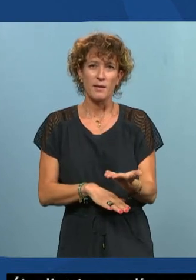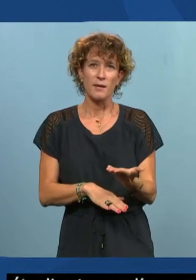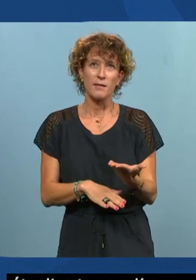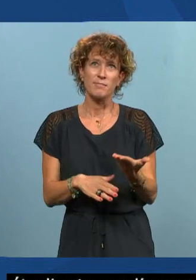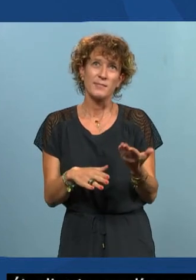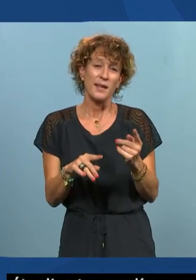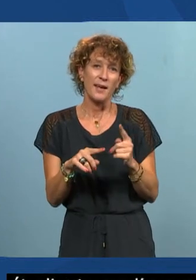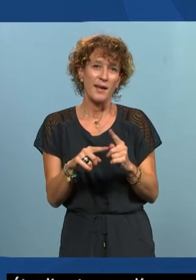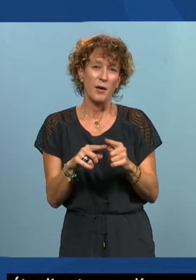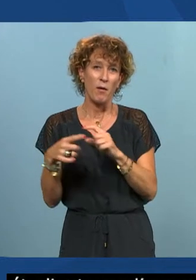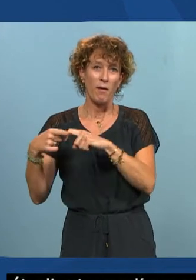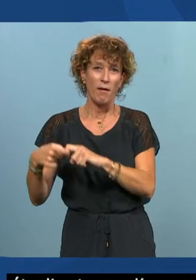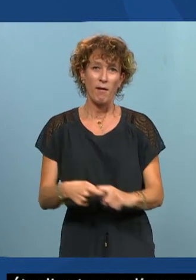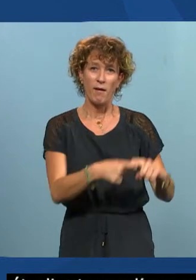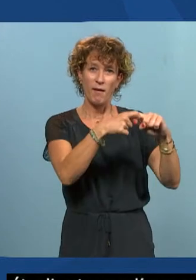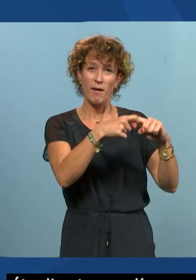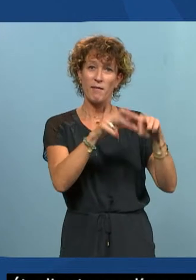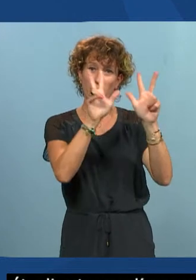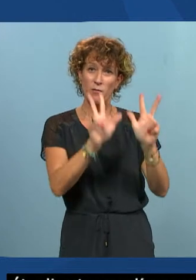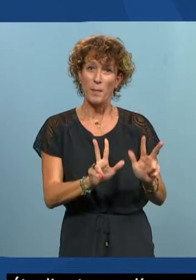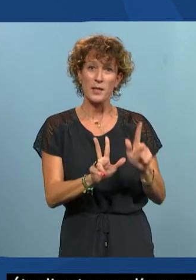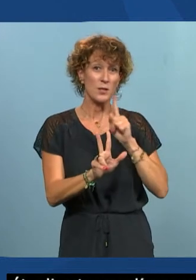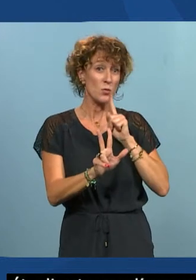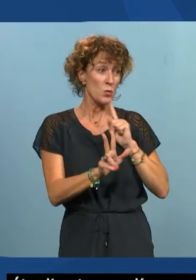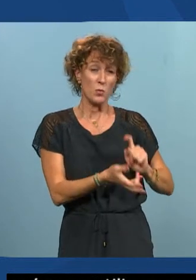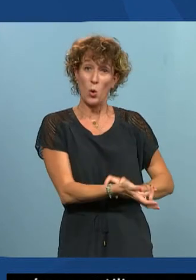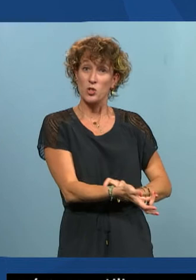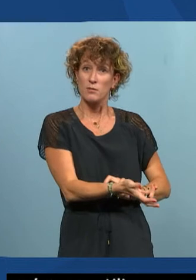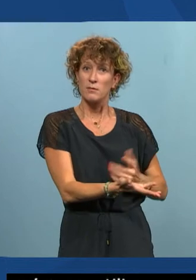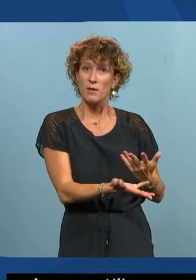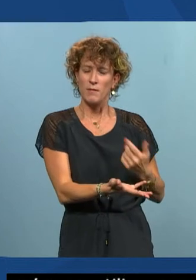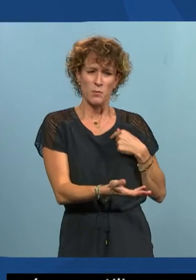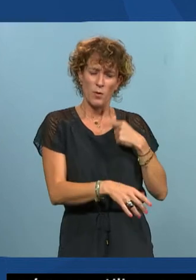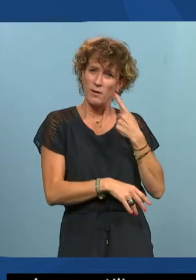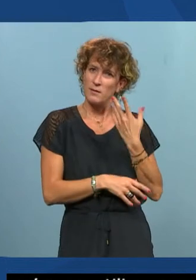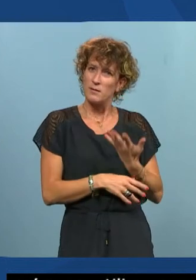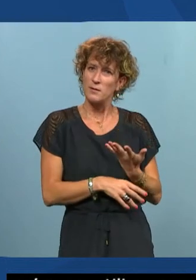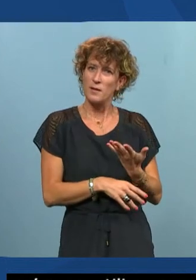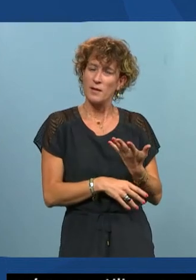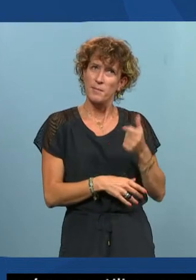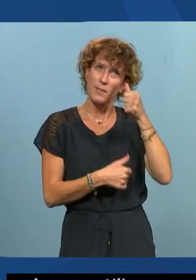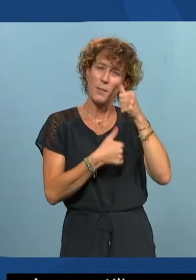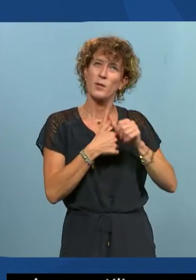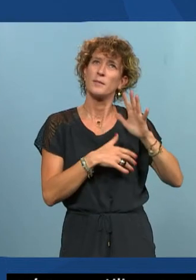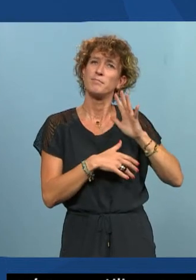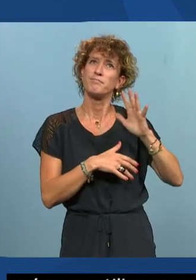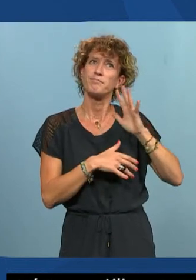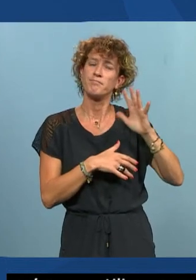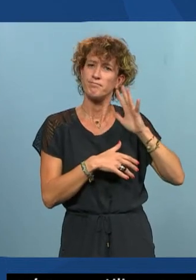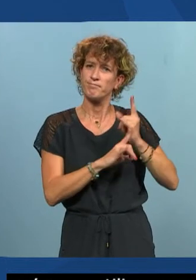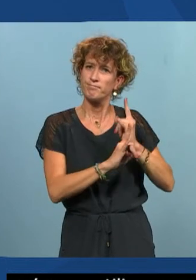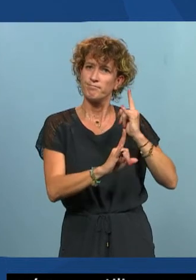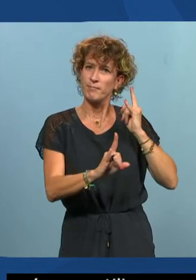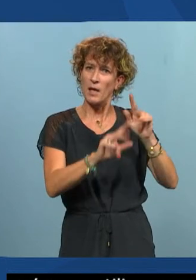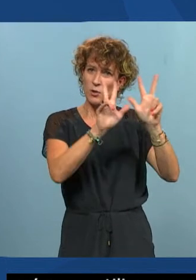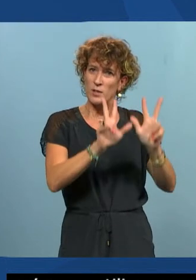totalement lié à l'informatique depuis ses origines. En fait, je me suis rappelé que, historiquement, un